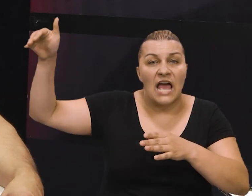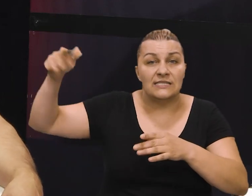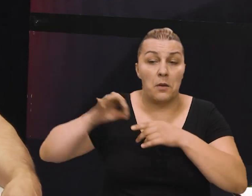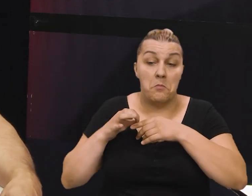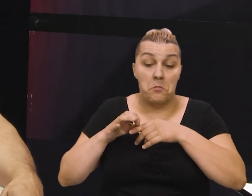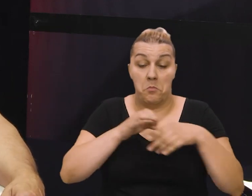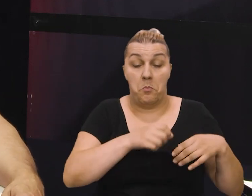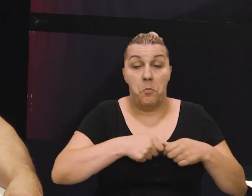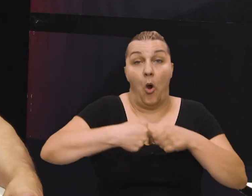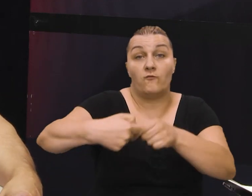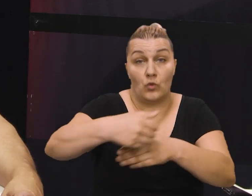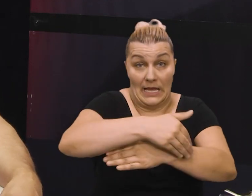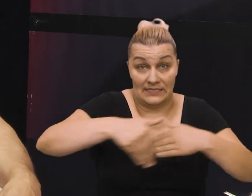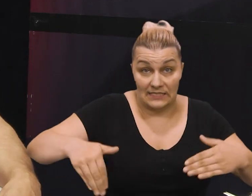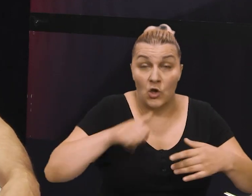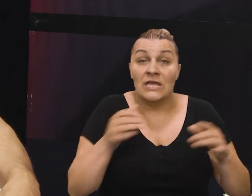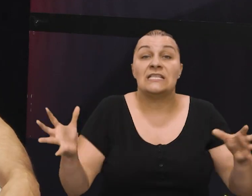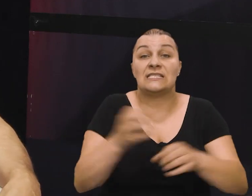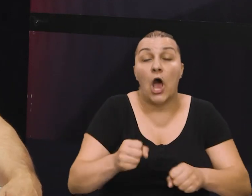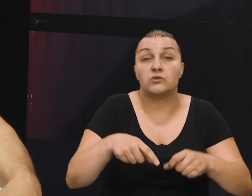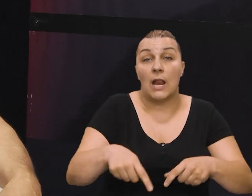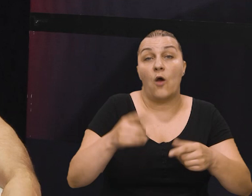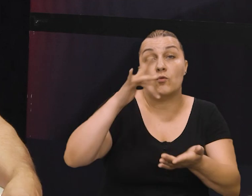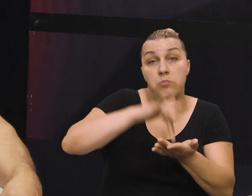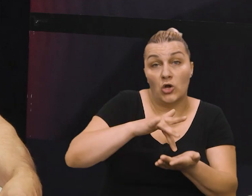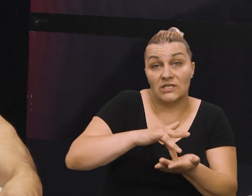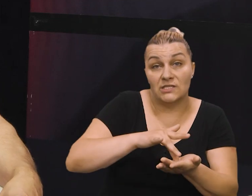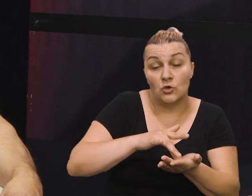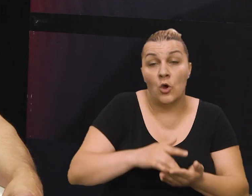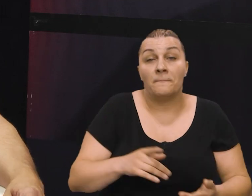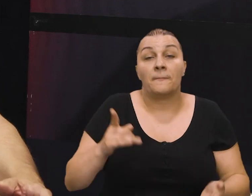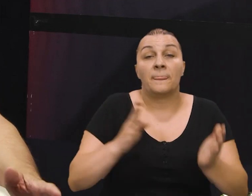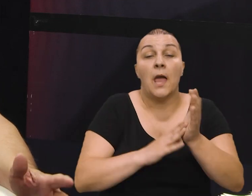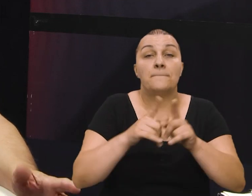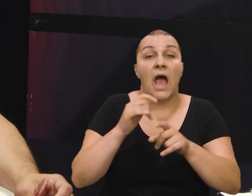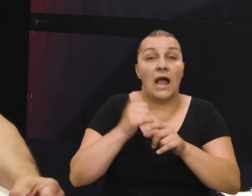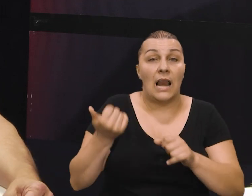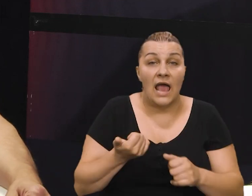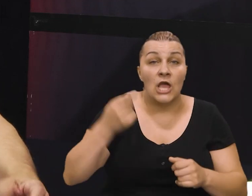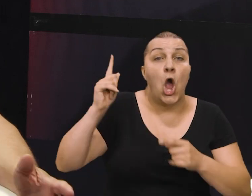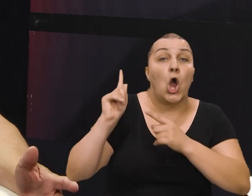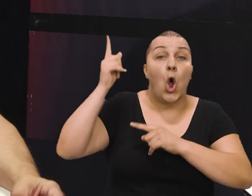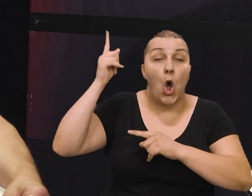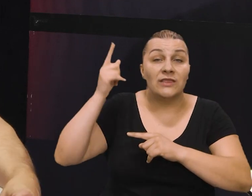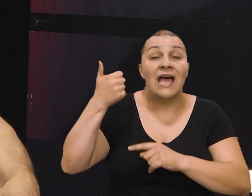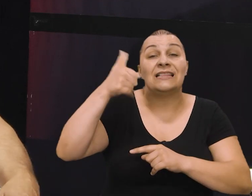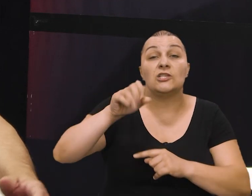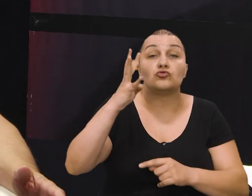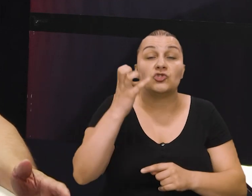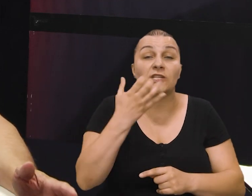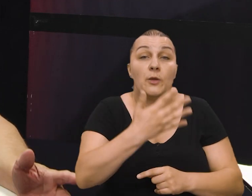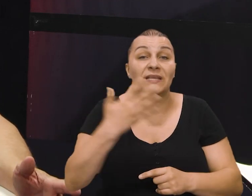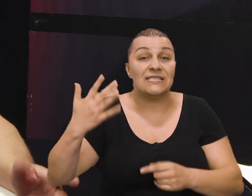crtu povukli i zauzijeli poziciju Peratovac i Magle, je kota, to je bitno istaknuti